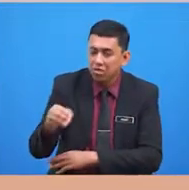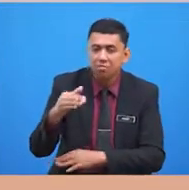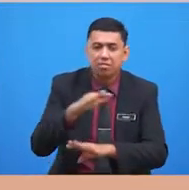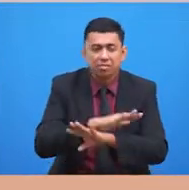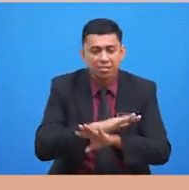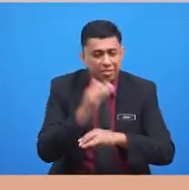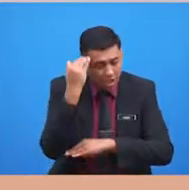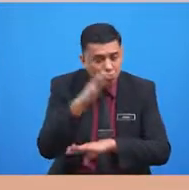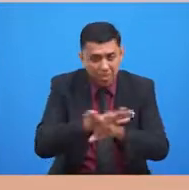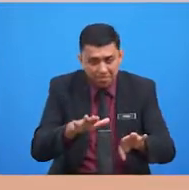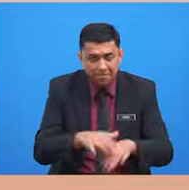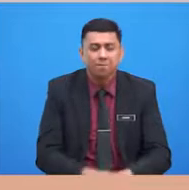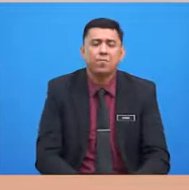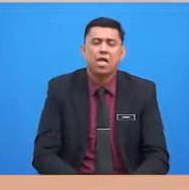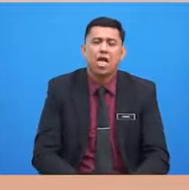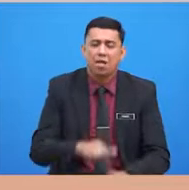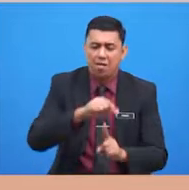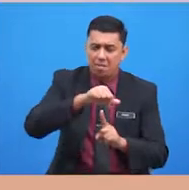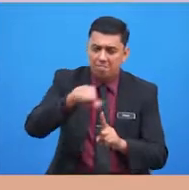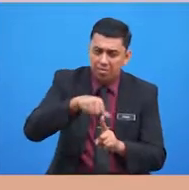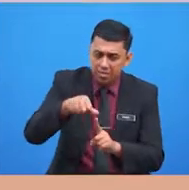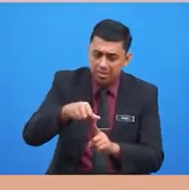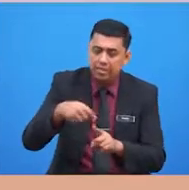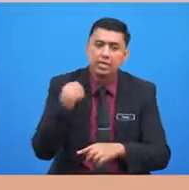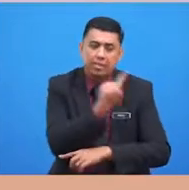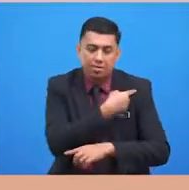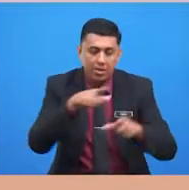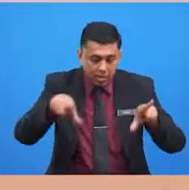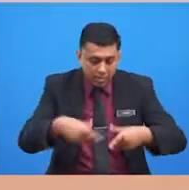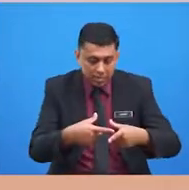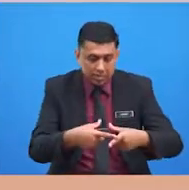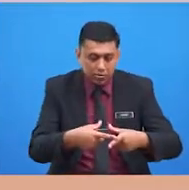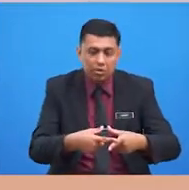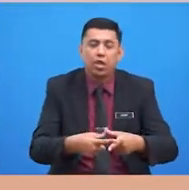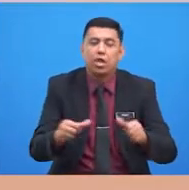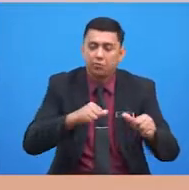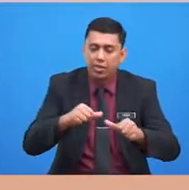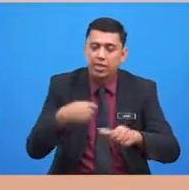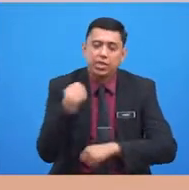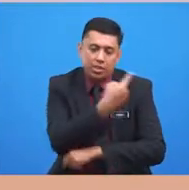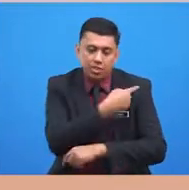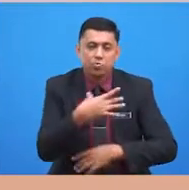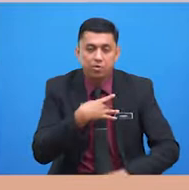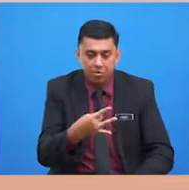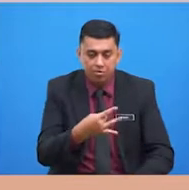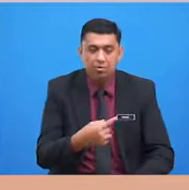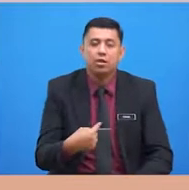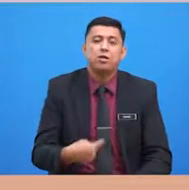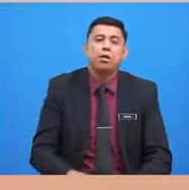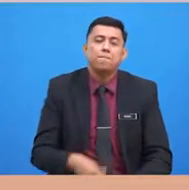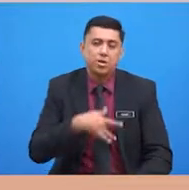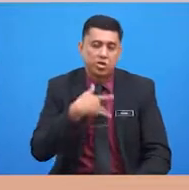tak? Apabila kita melakukan aktiviti yang kita suka, sudah pasti kita